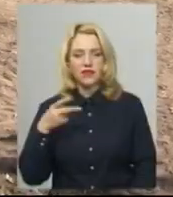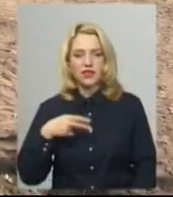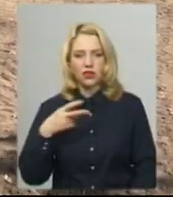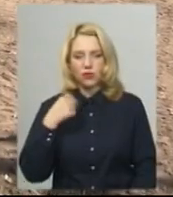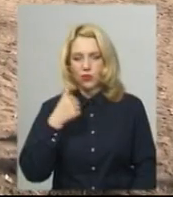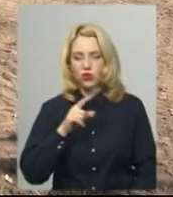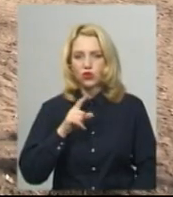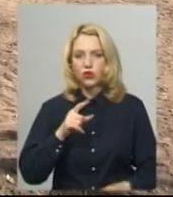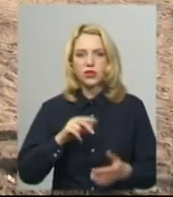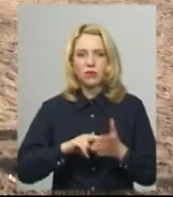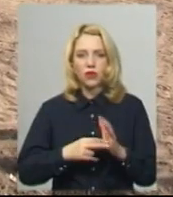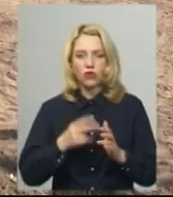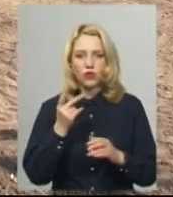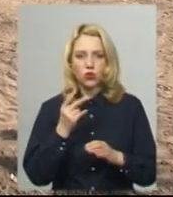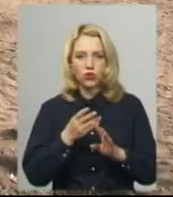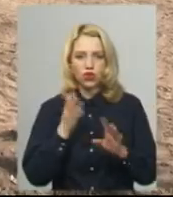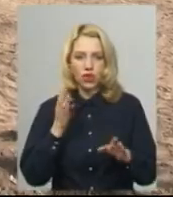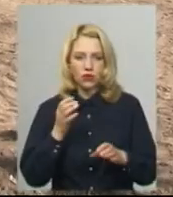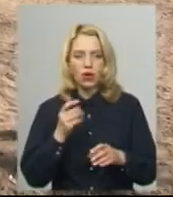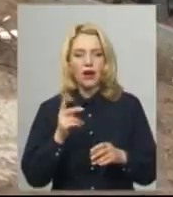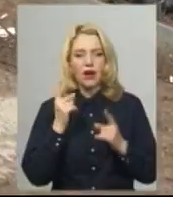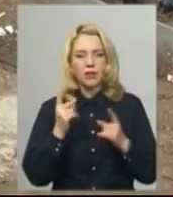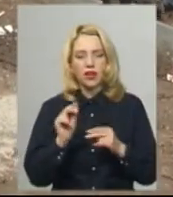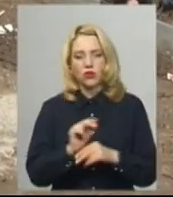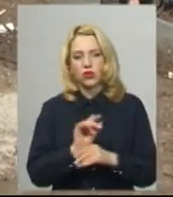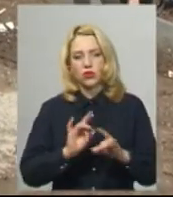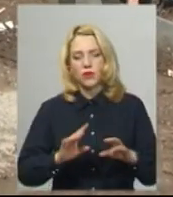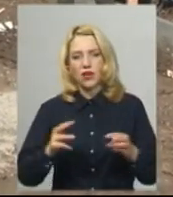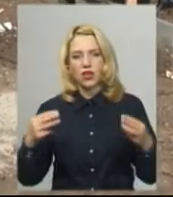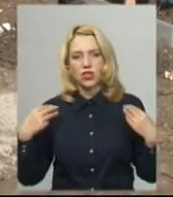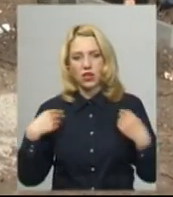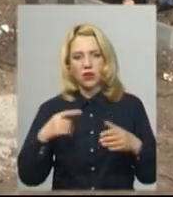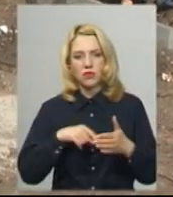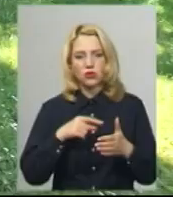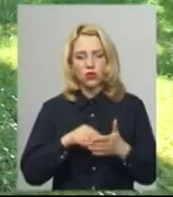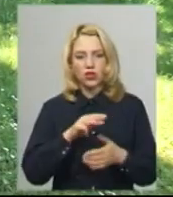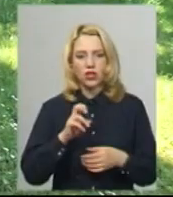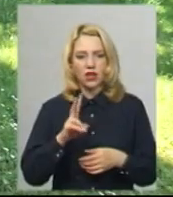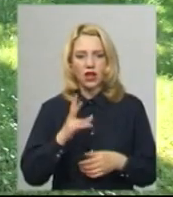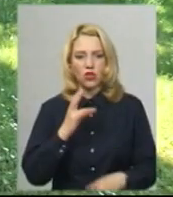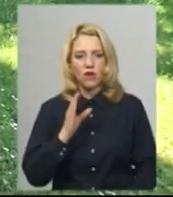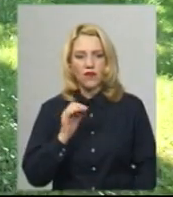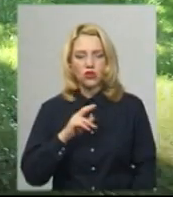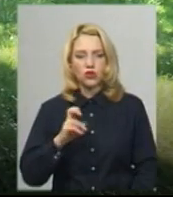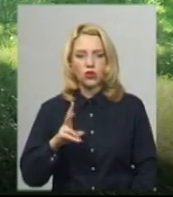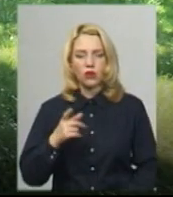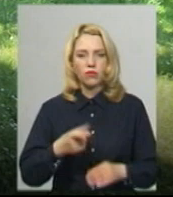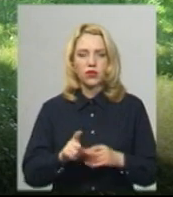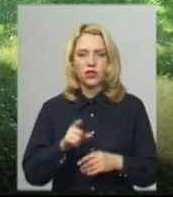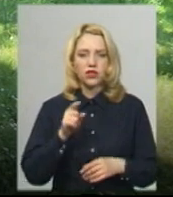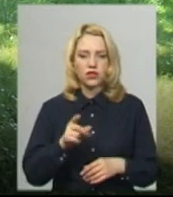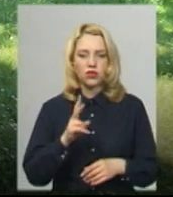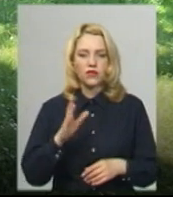зробити у другій черзі капітального ремонту, розповів начальник Хмельницького міського управління ЖКГ Василь Новачок. Там ми понад тисячу